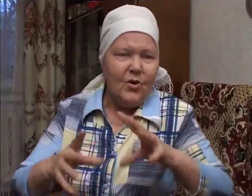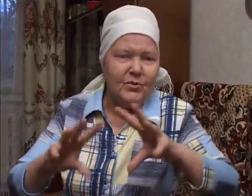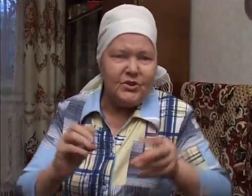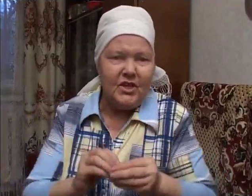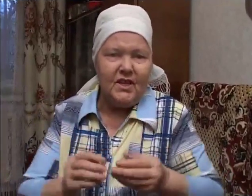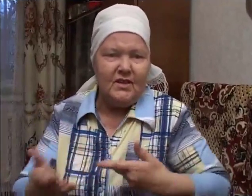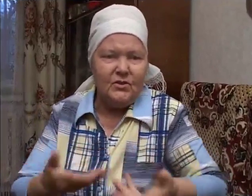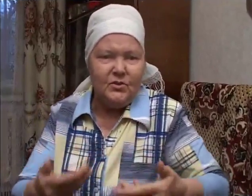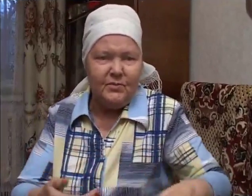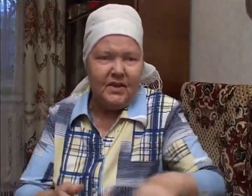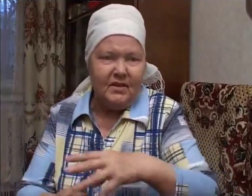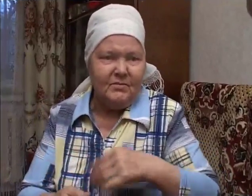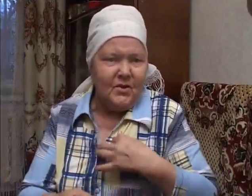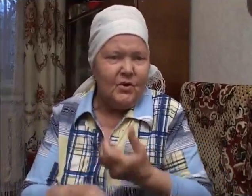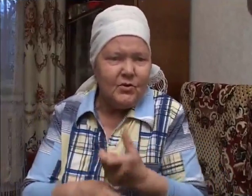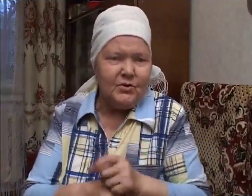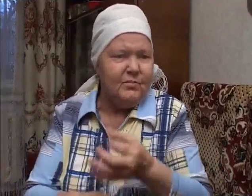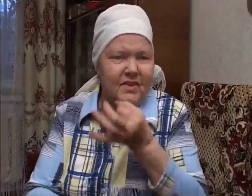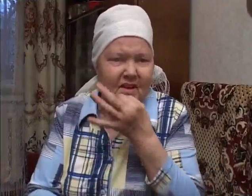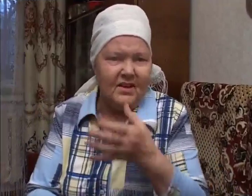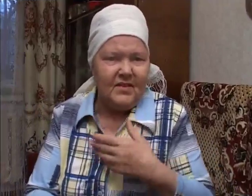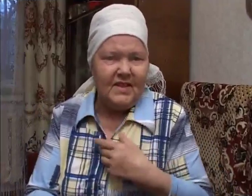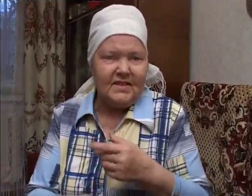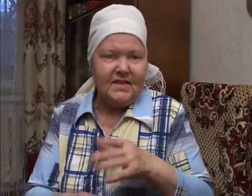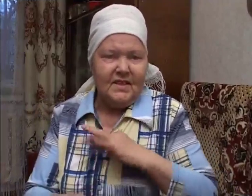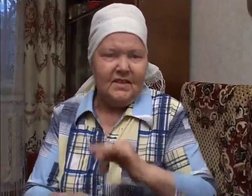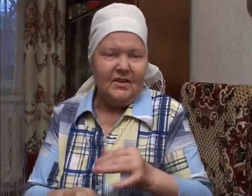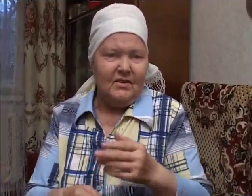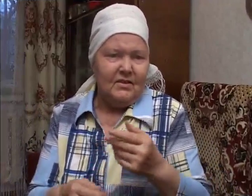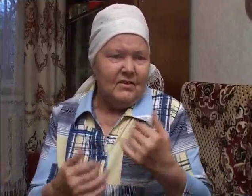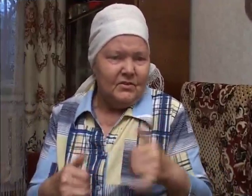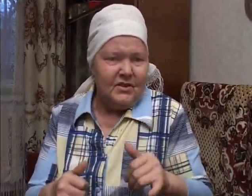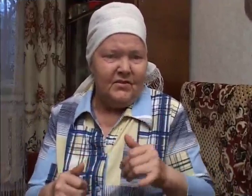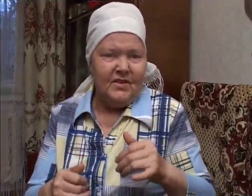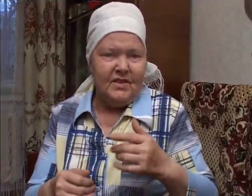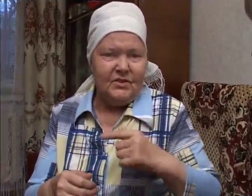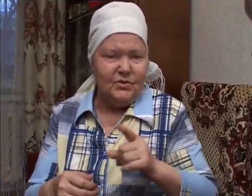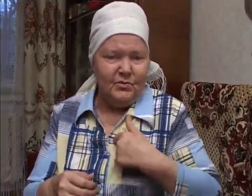начала учиться и читать, как правильно относиться к людям.